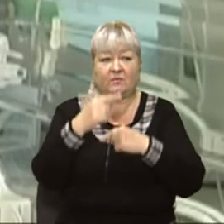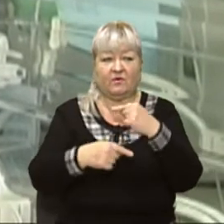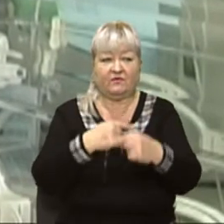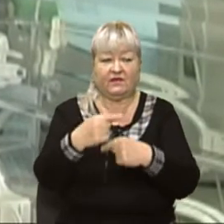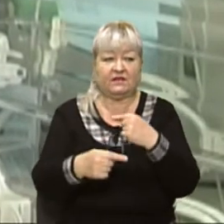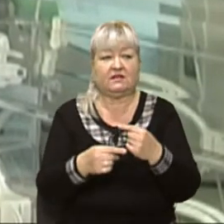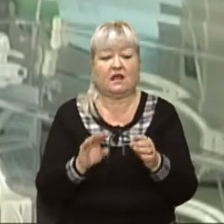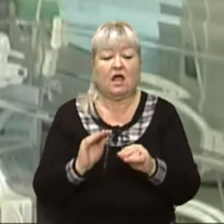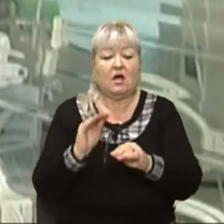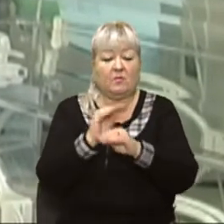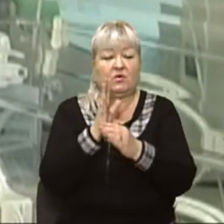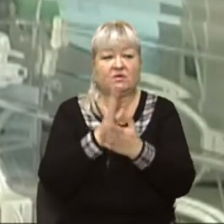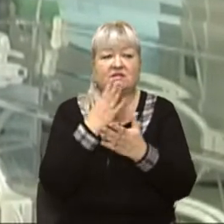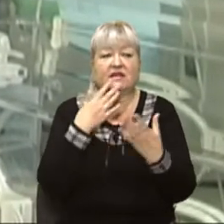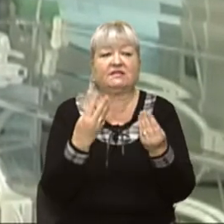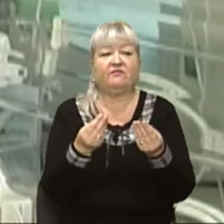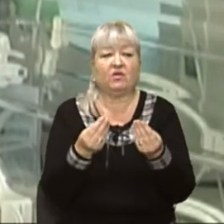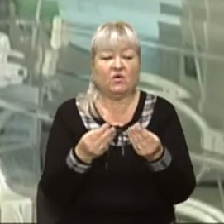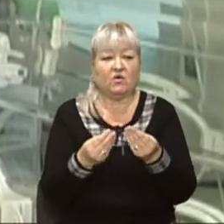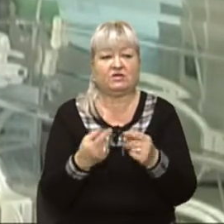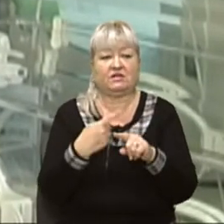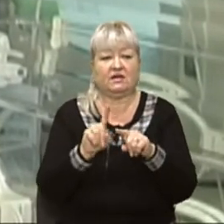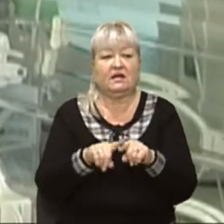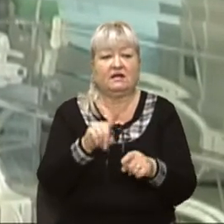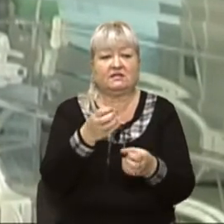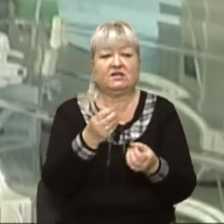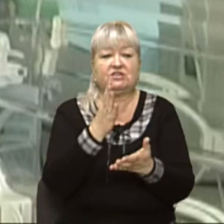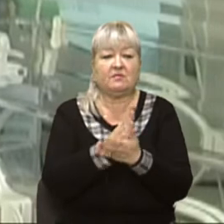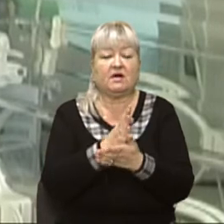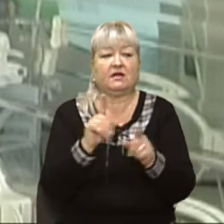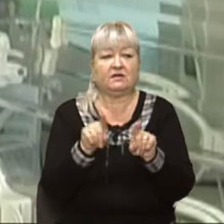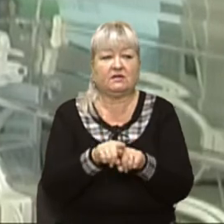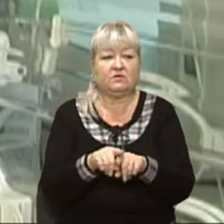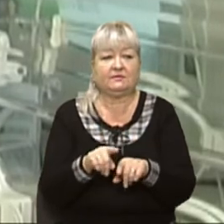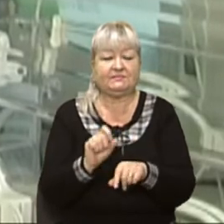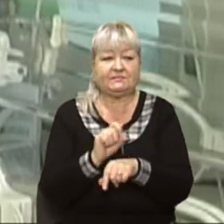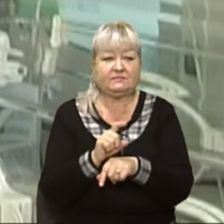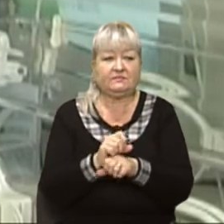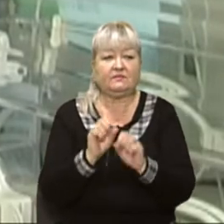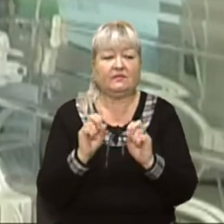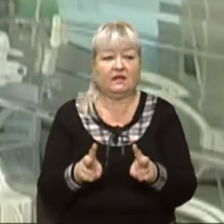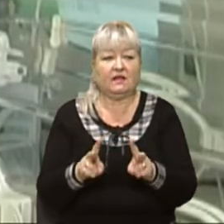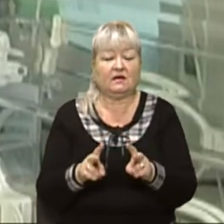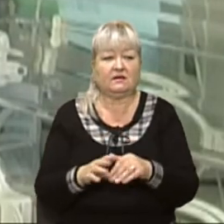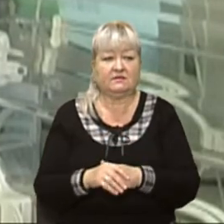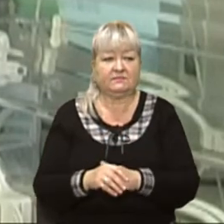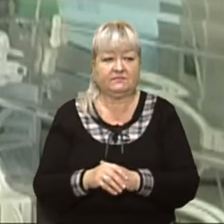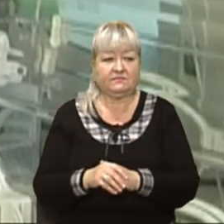плюс зволоження йде. Тим більше, що ці кумівези ще мають таку функцію, як діленка для